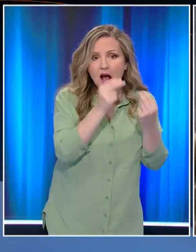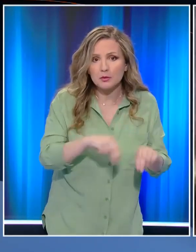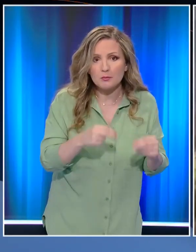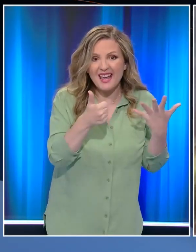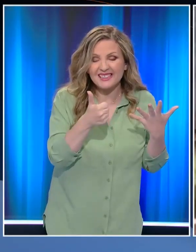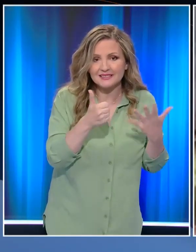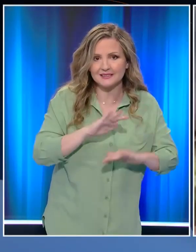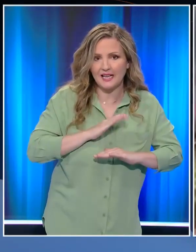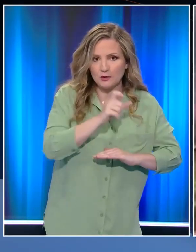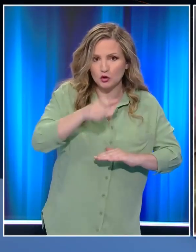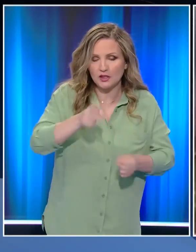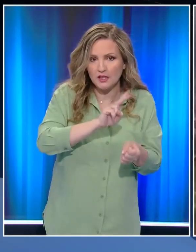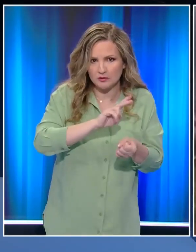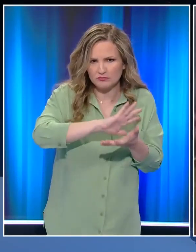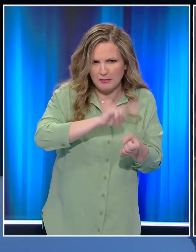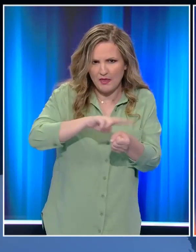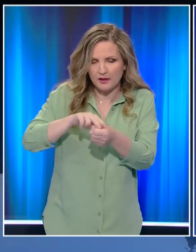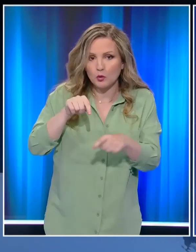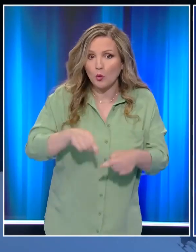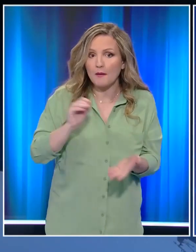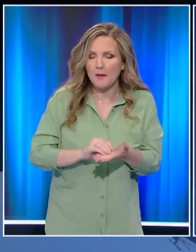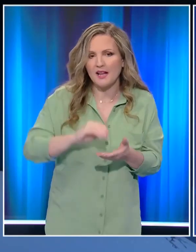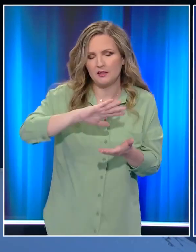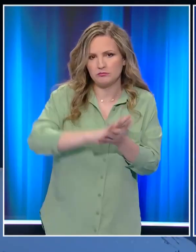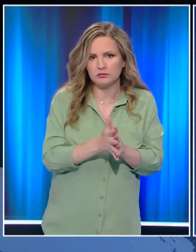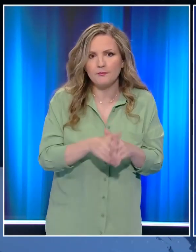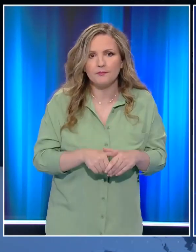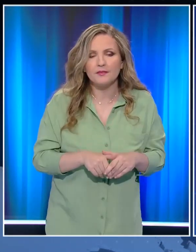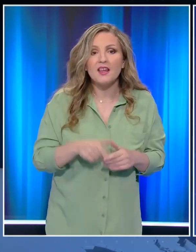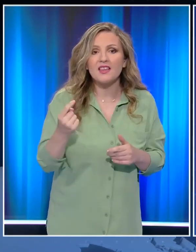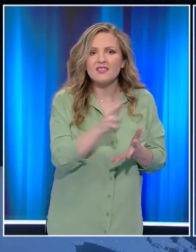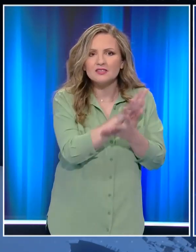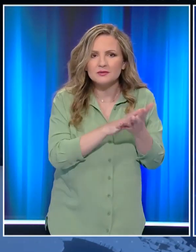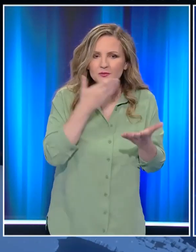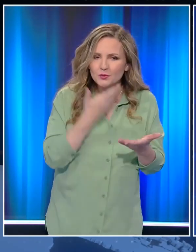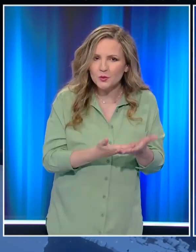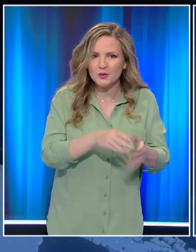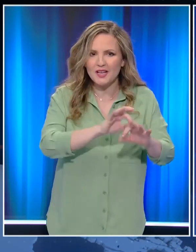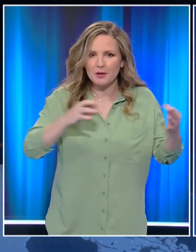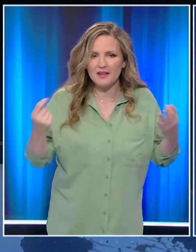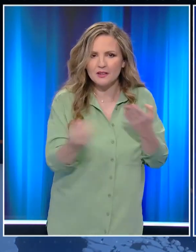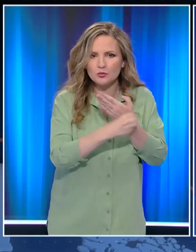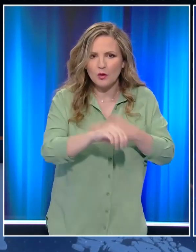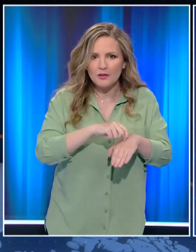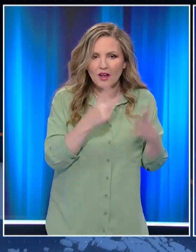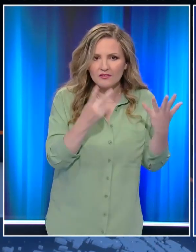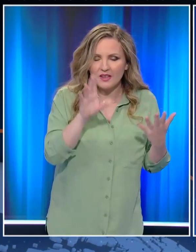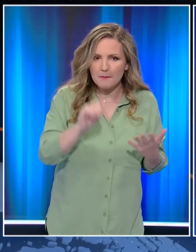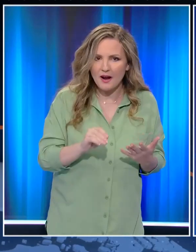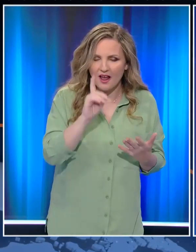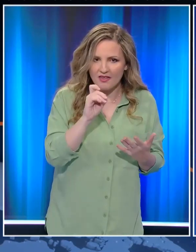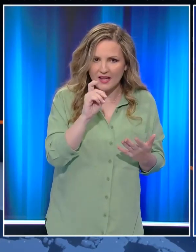σκοτωθούν έξι στρατιωτικοί που επέβαιναν σε αυτό. Στο σημείο αυτό το δελτίο μας ολοκληρώθηκε όλη η επικαιρότητα αναλυτικά στο